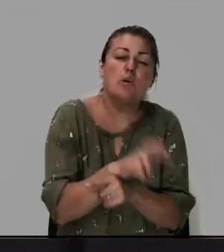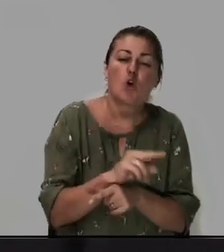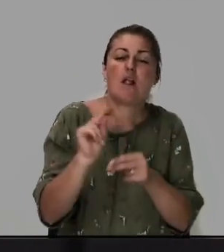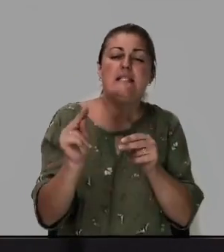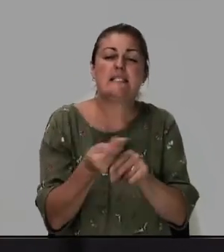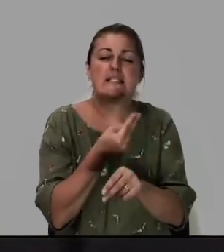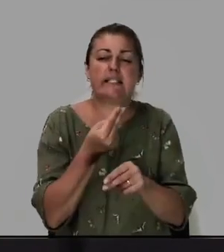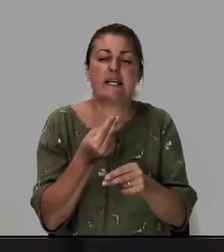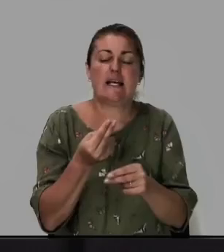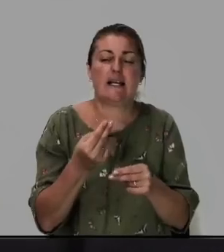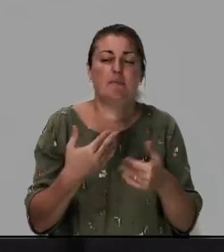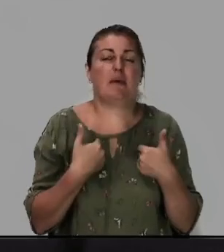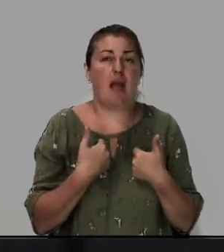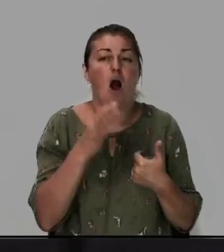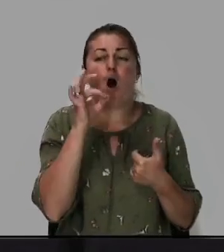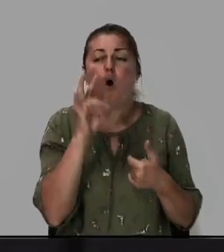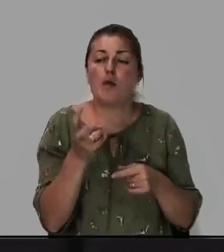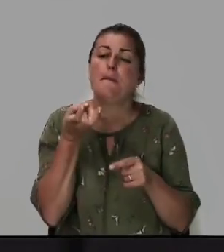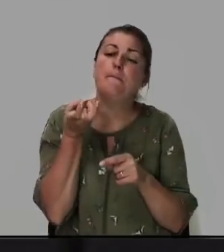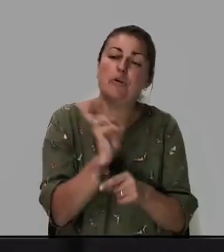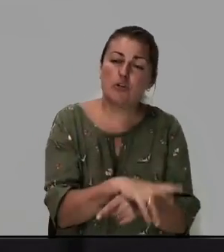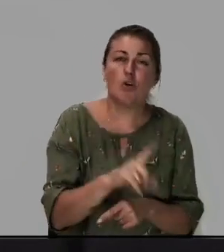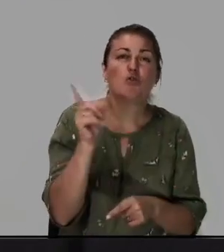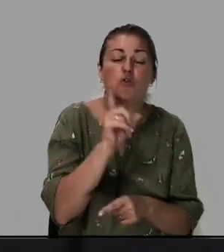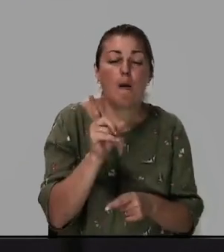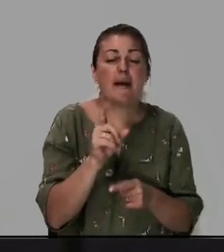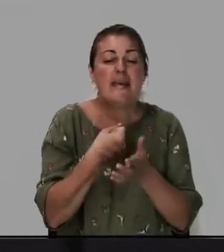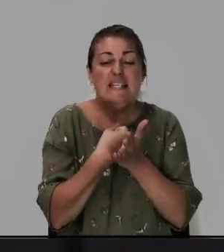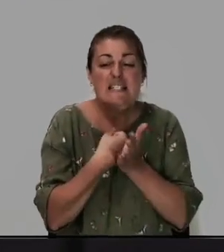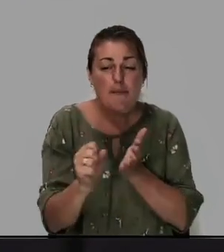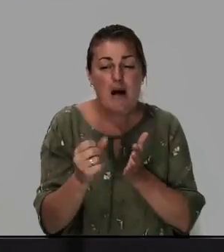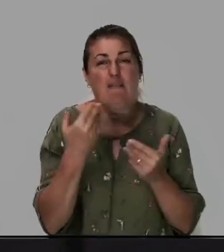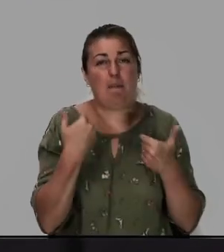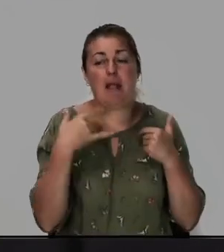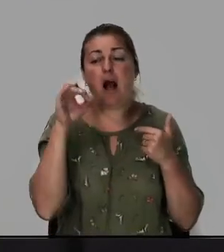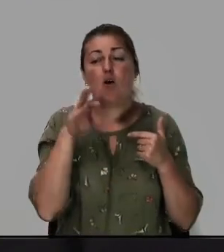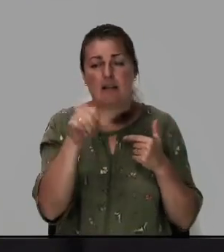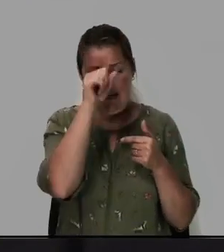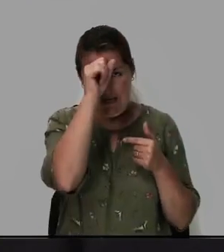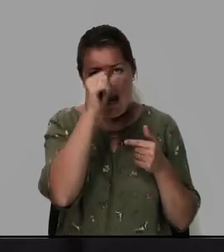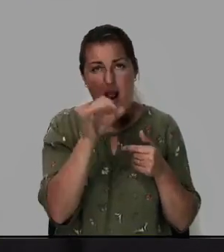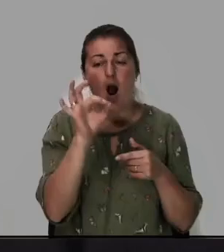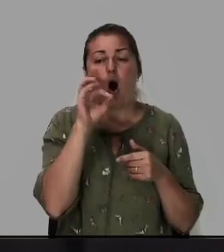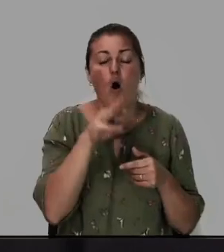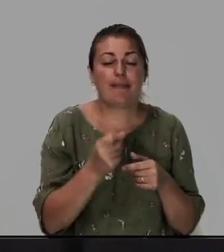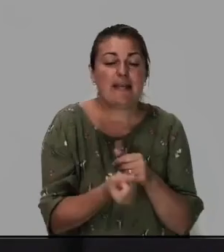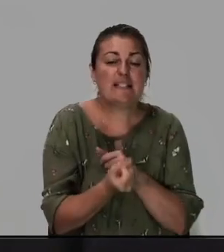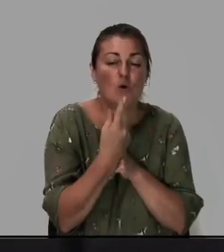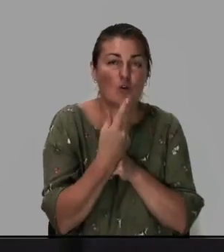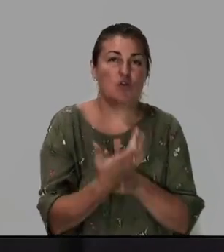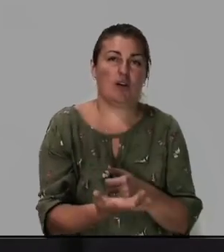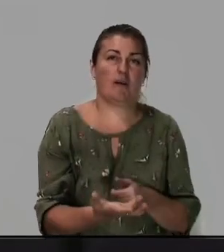меня. Он пришел, чтобы избавить меня от греха, от источника,